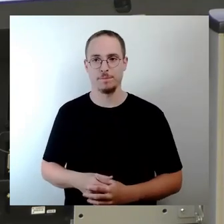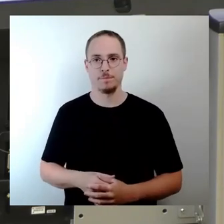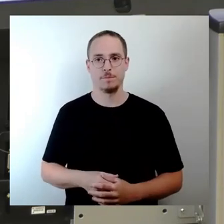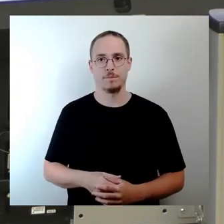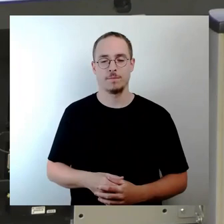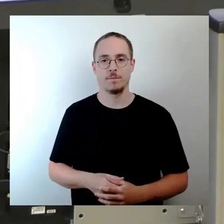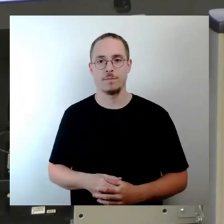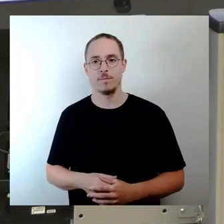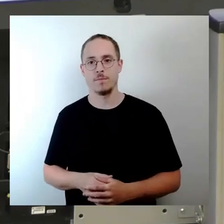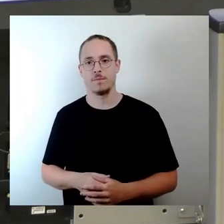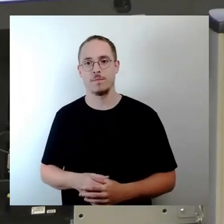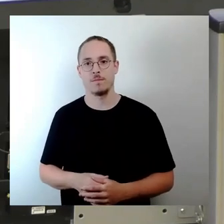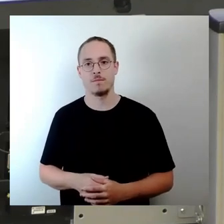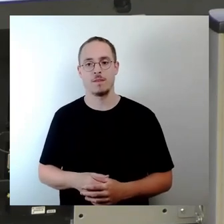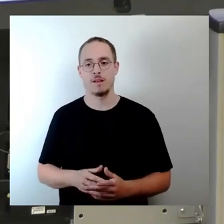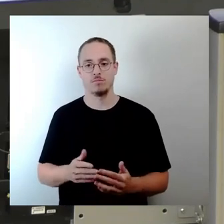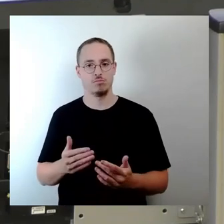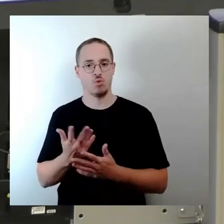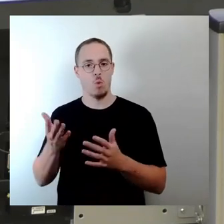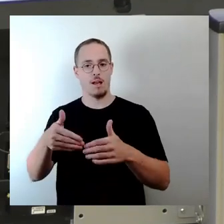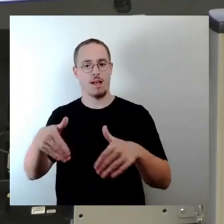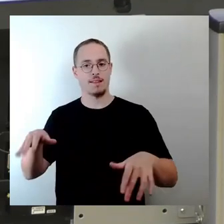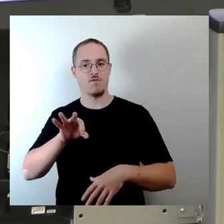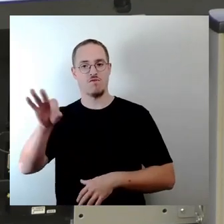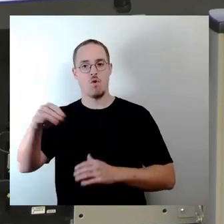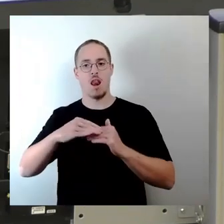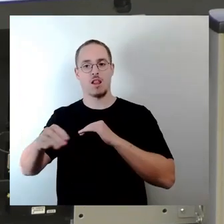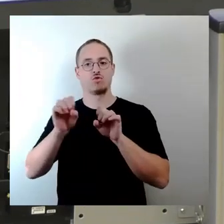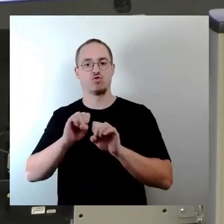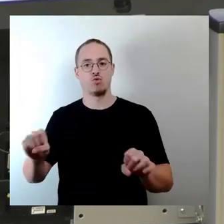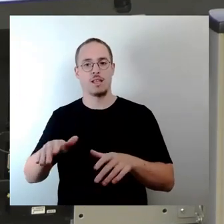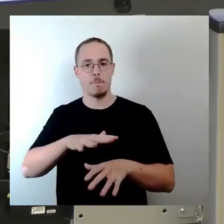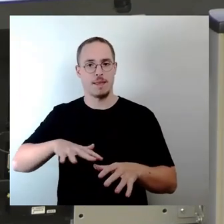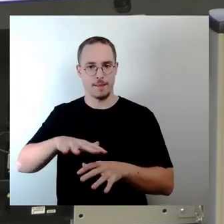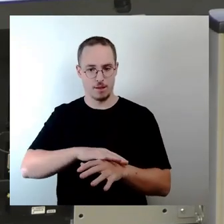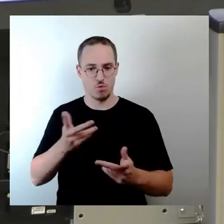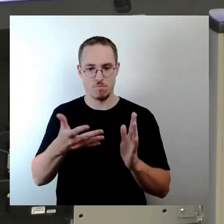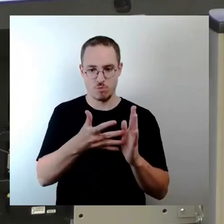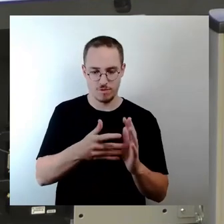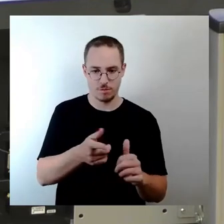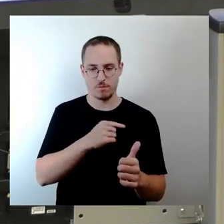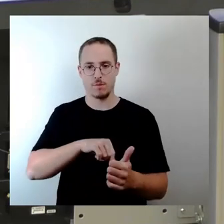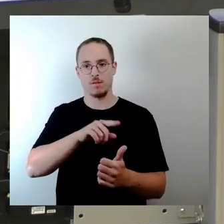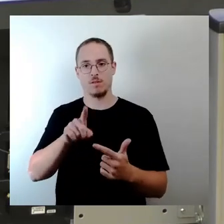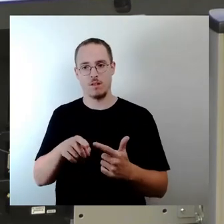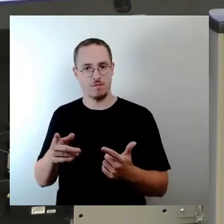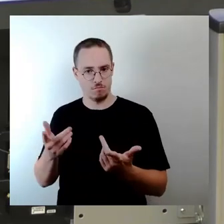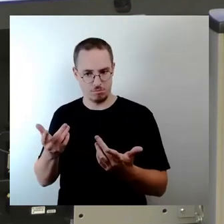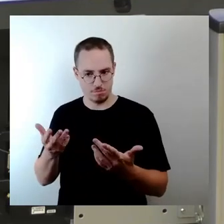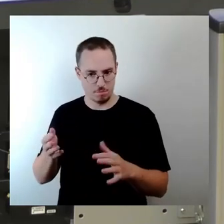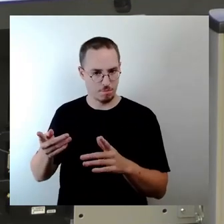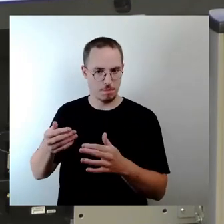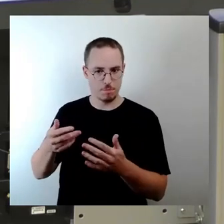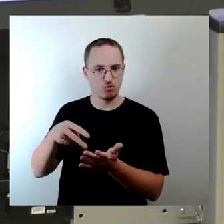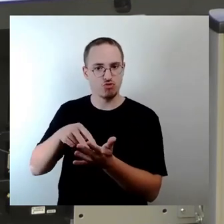Landschaftsschutzgebiete, benannt dann mit den Flurstücken, eine Erteilung einer Befreiung für die bestehende Nutzung und Baulichkeiten auf Grundlage